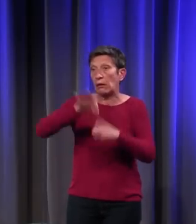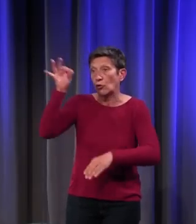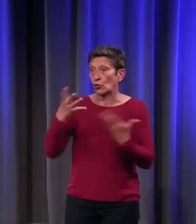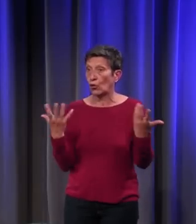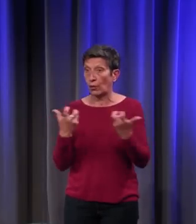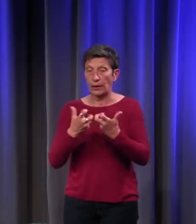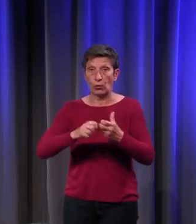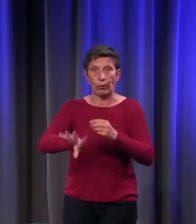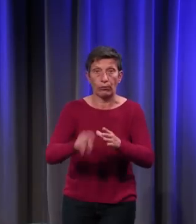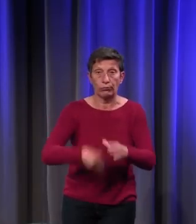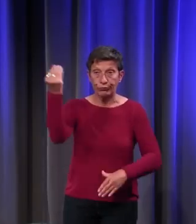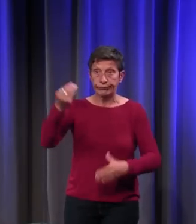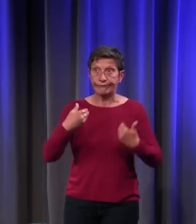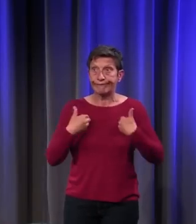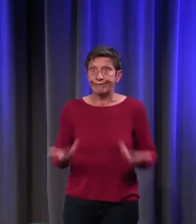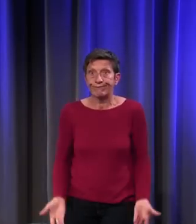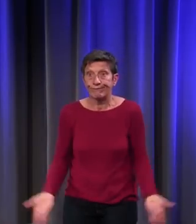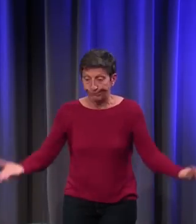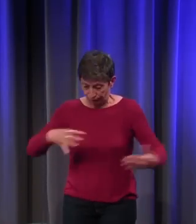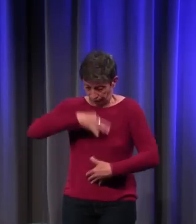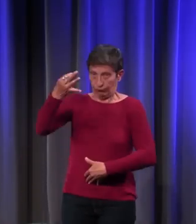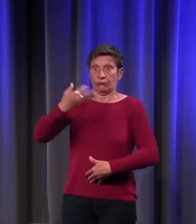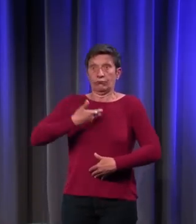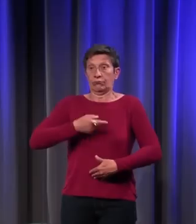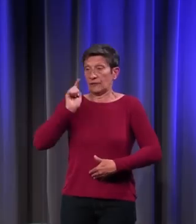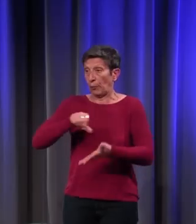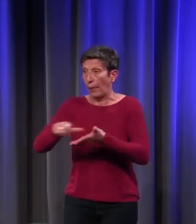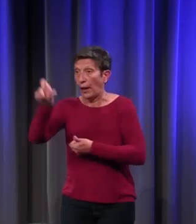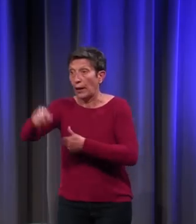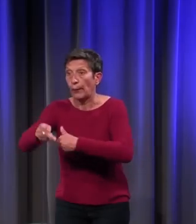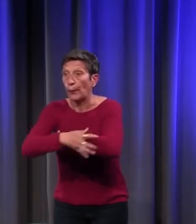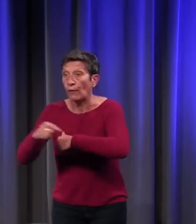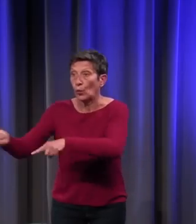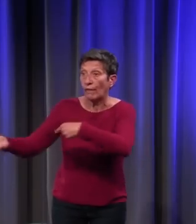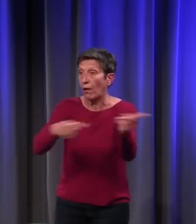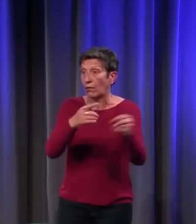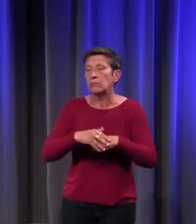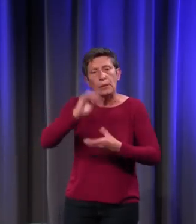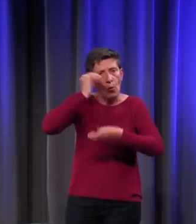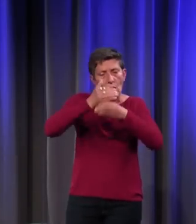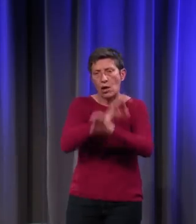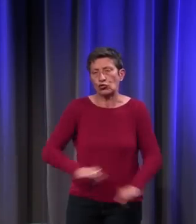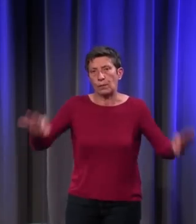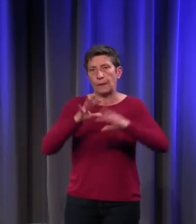la malchance d'être tiré, on va payer un plus pauvre qui ira à sa place. Donc, tout ça est inconnu au Moyen-Âge.